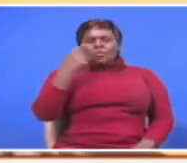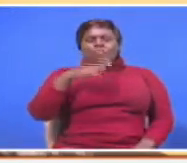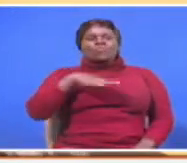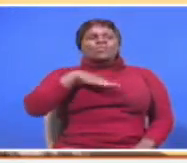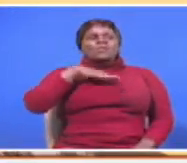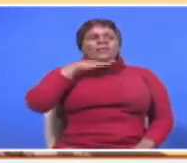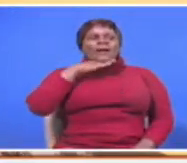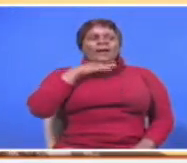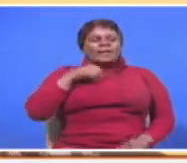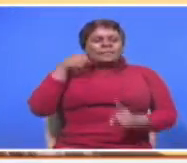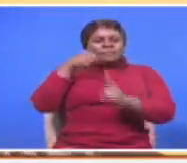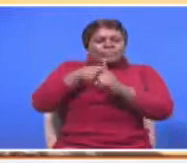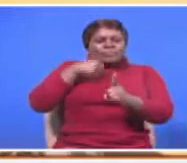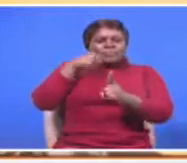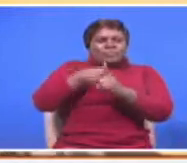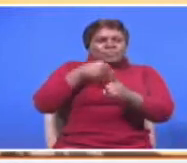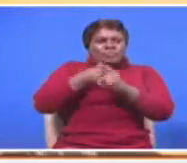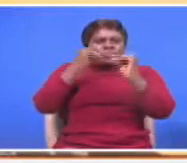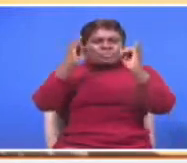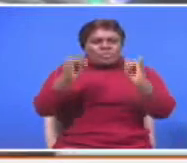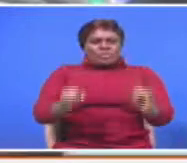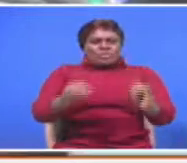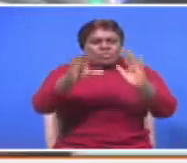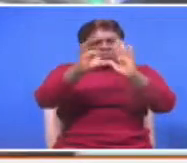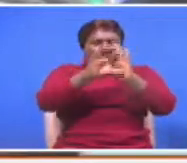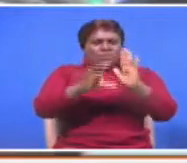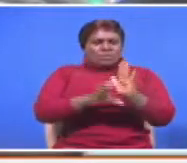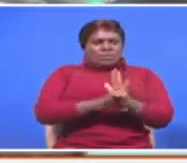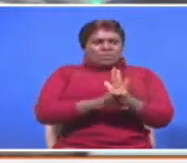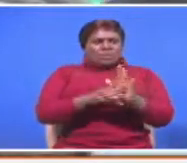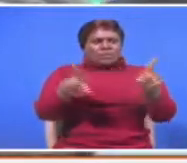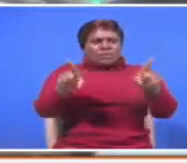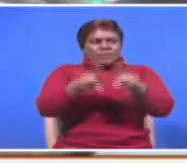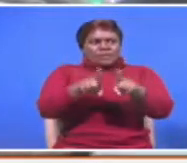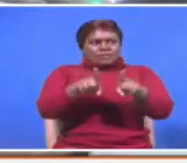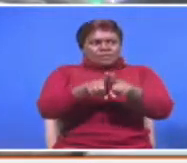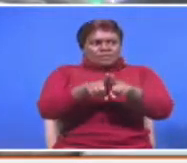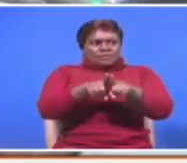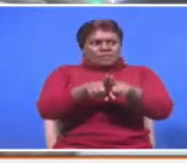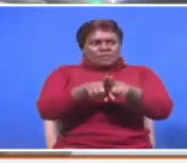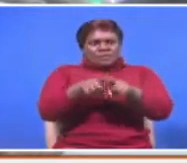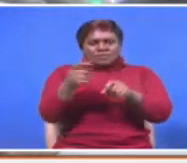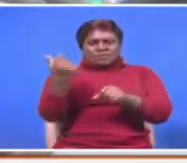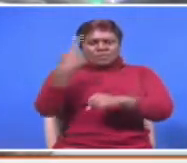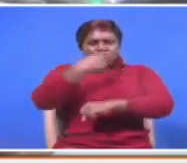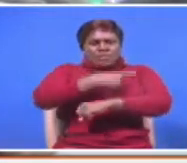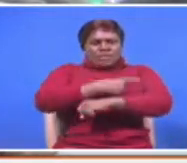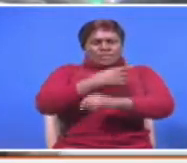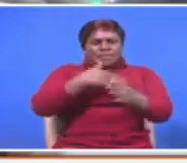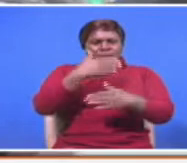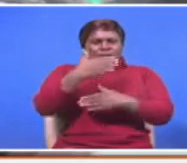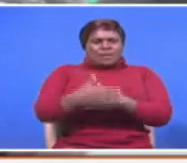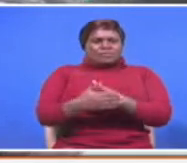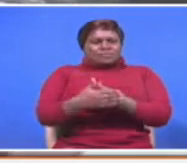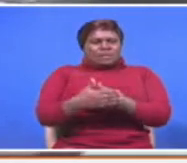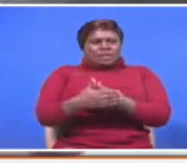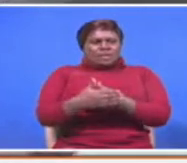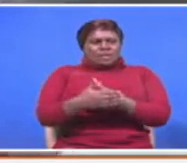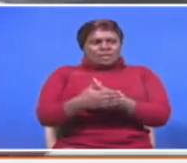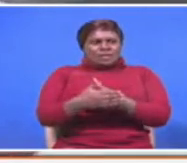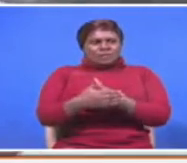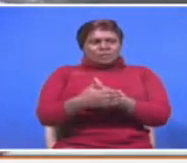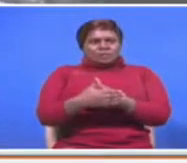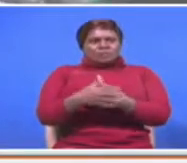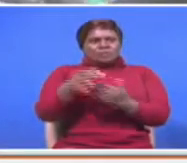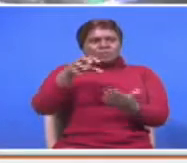lives fighting for the new constitution. Vile vile, misahiki jiri siku chanche, baada ya ujio wa muendesha mkua